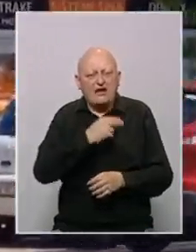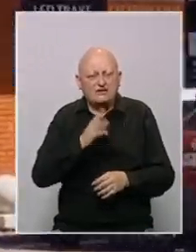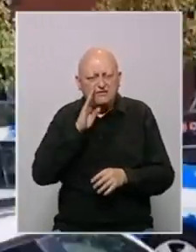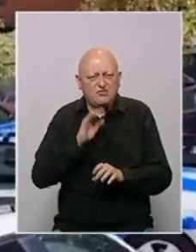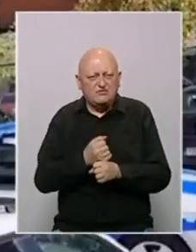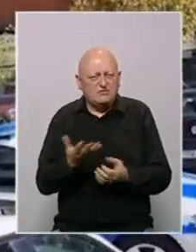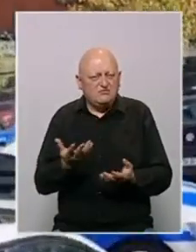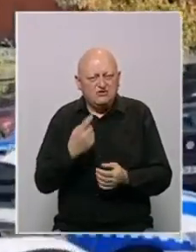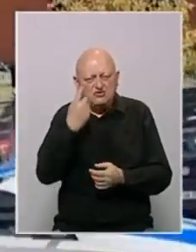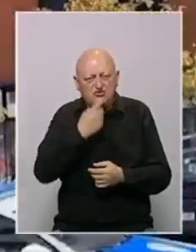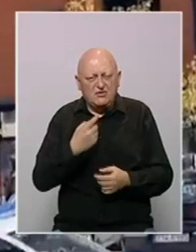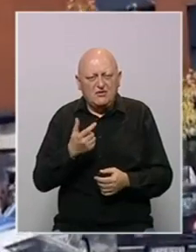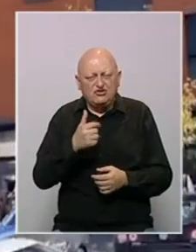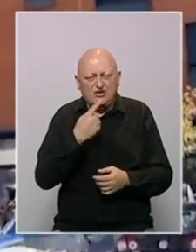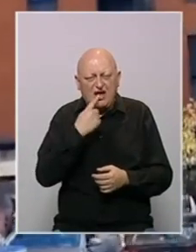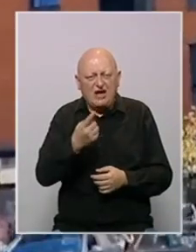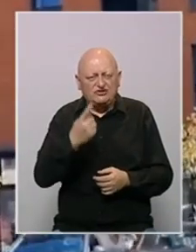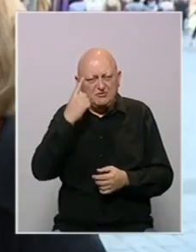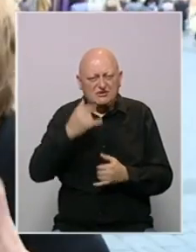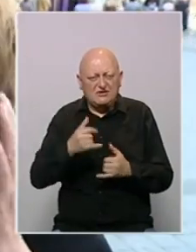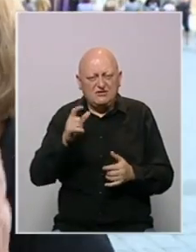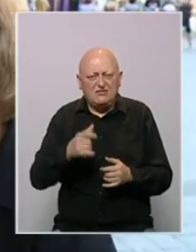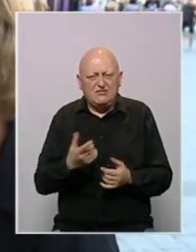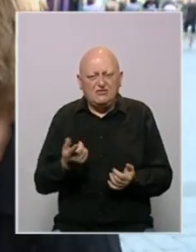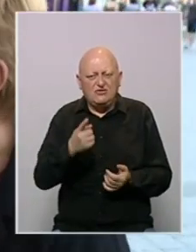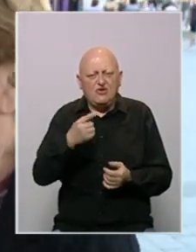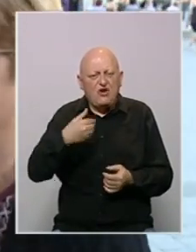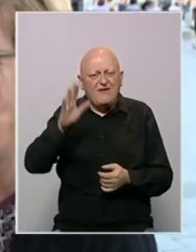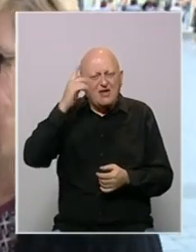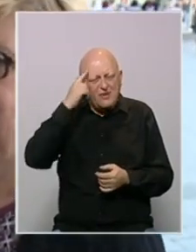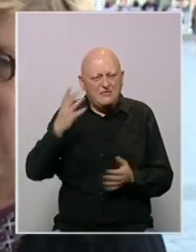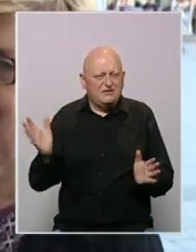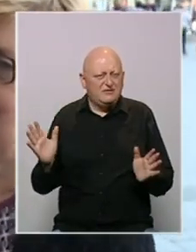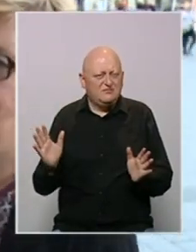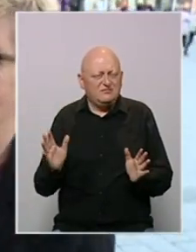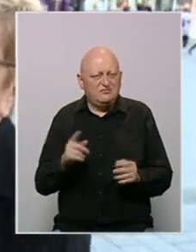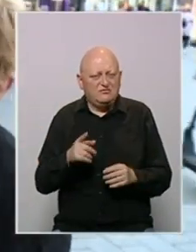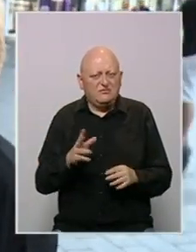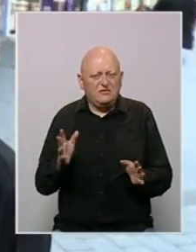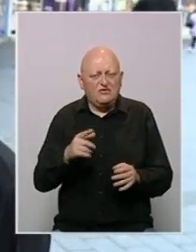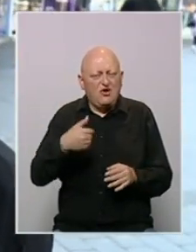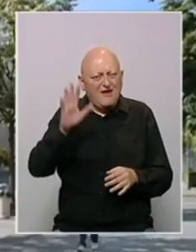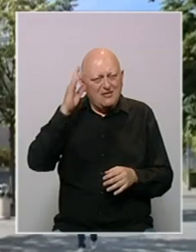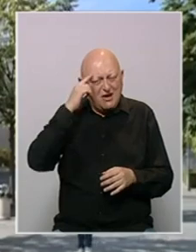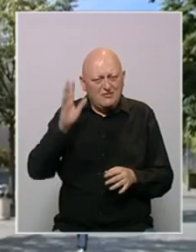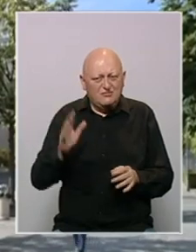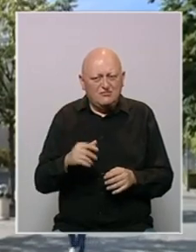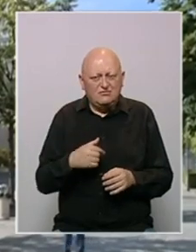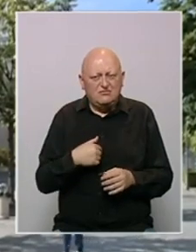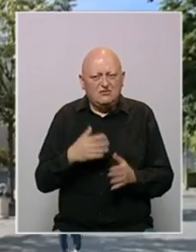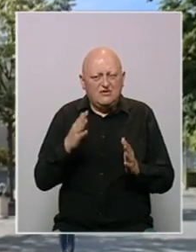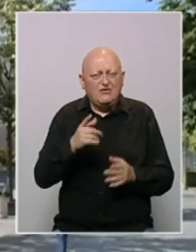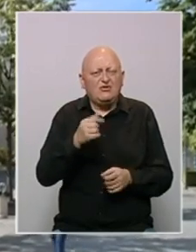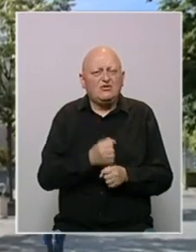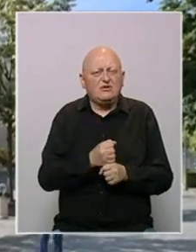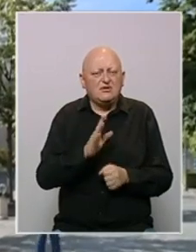BiH. Evo šta o tome misle građani. To je van pamet. Van pamet. Vjerovatno, ako